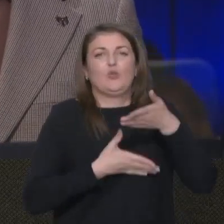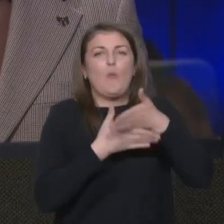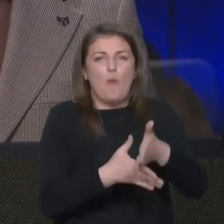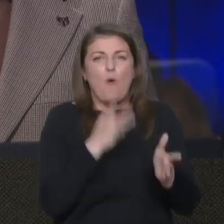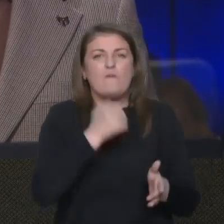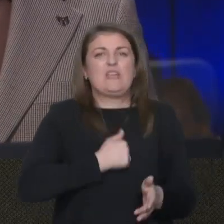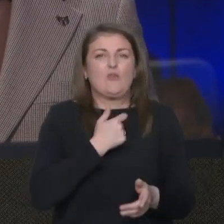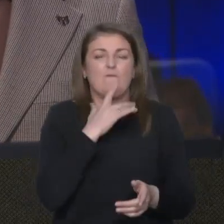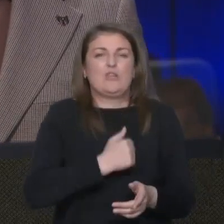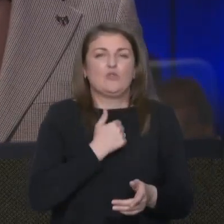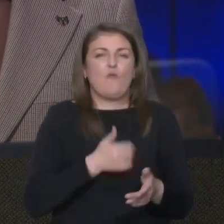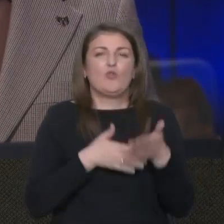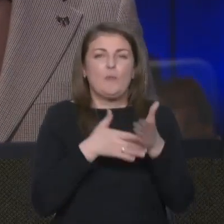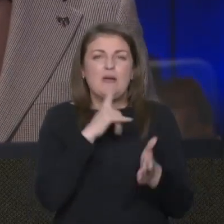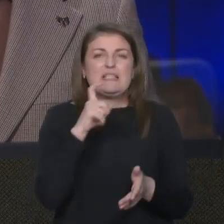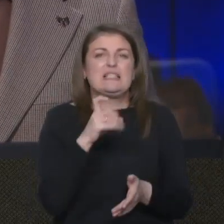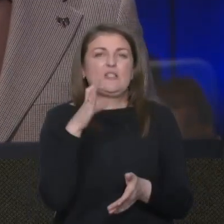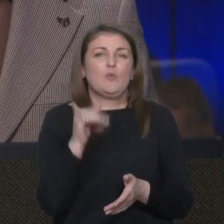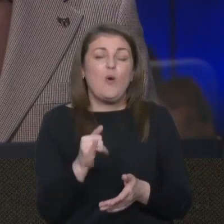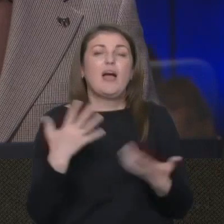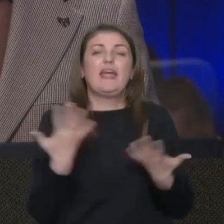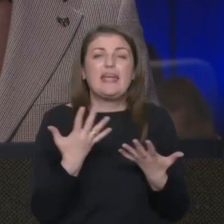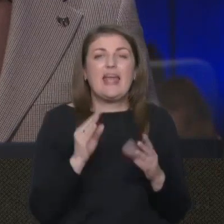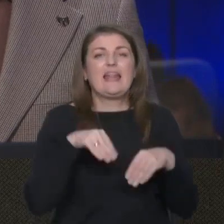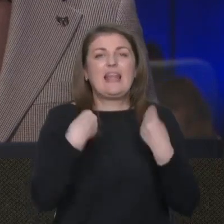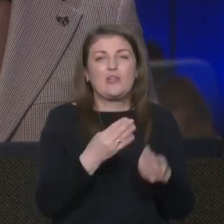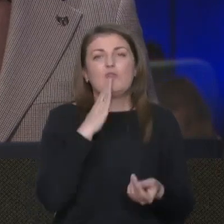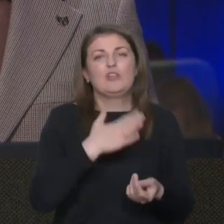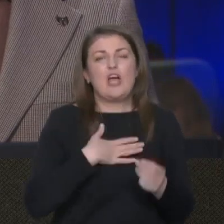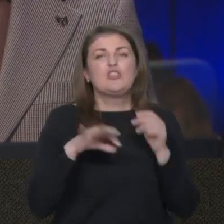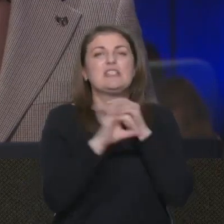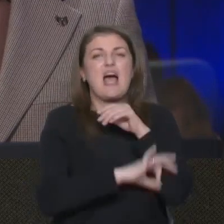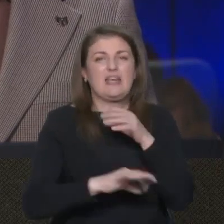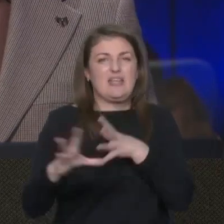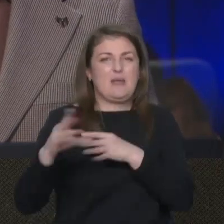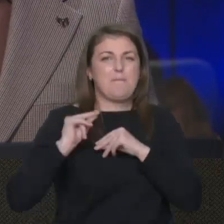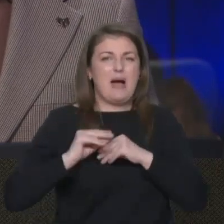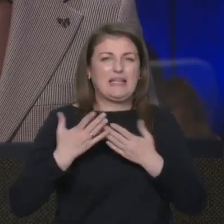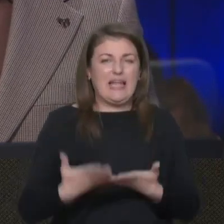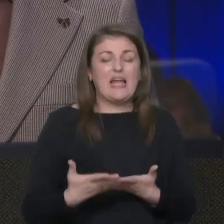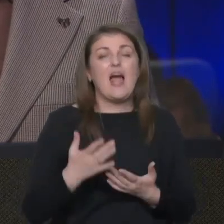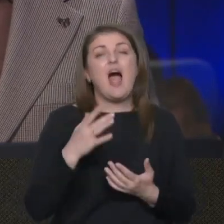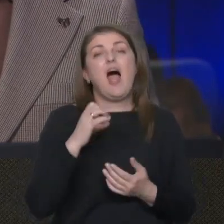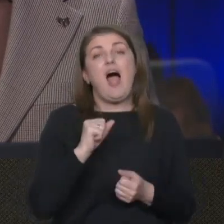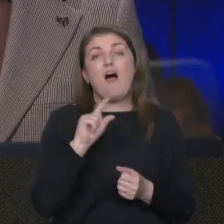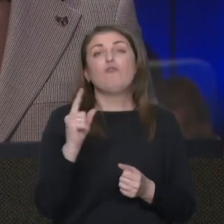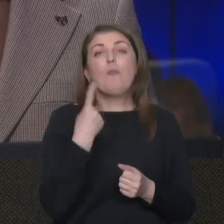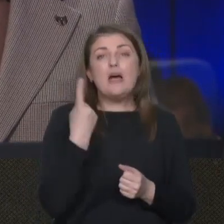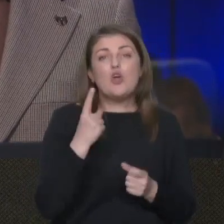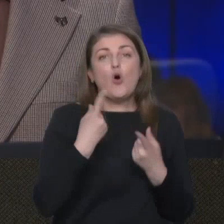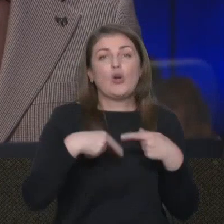саме військову допомогу, Збройним силам України, які надають наші західні партнери. От вперше